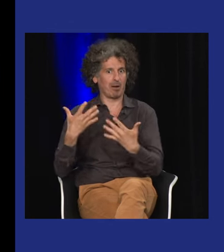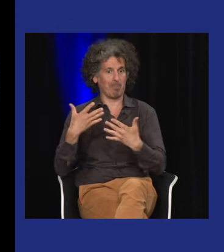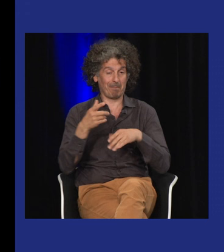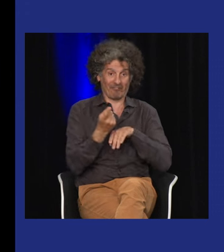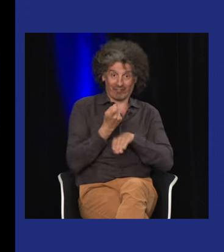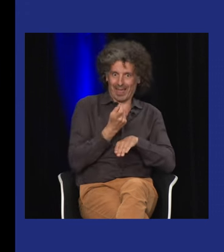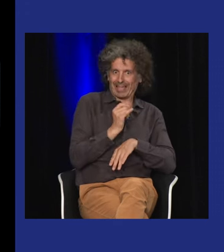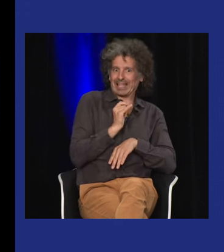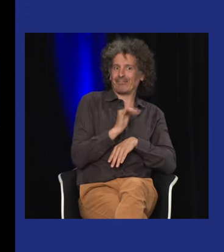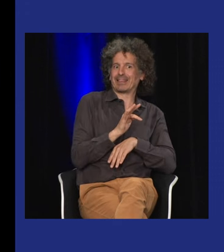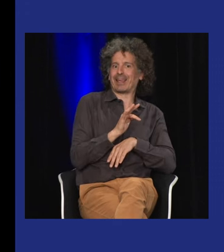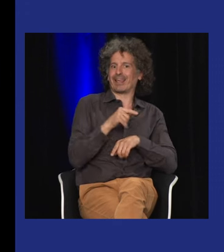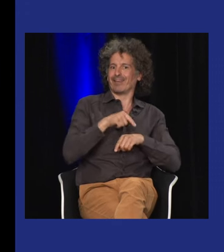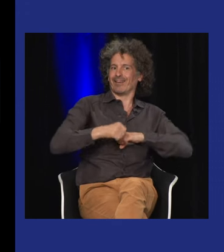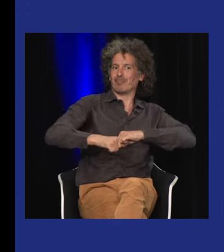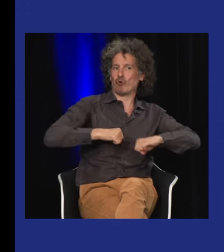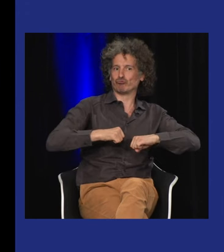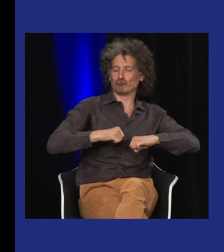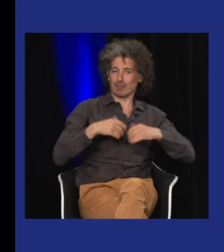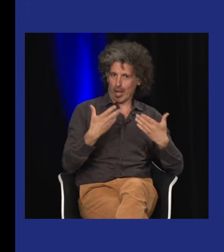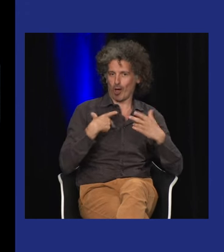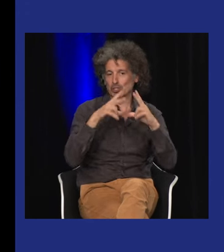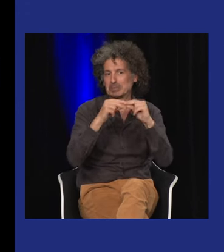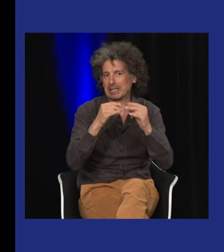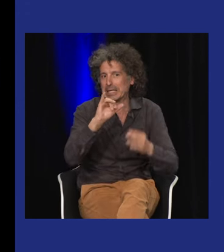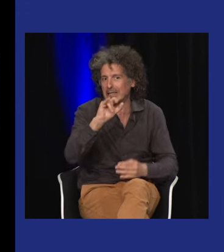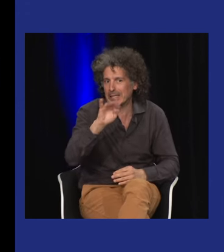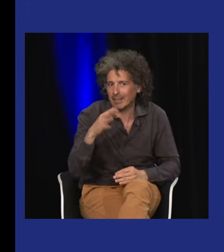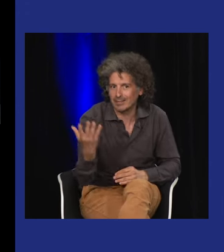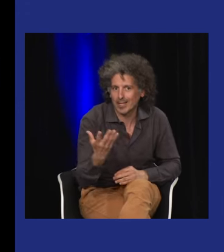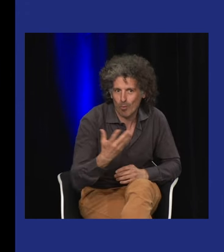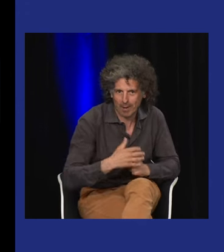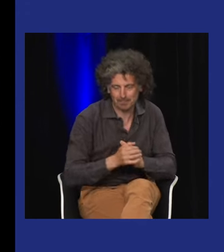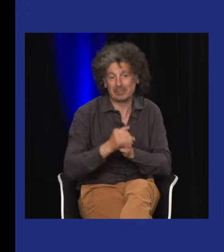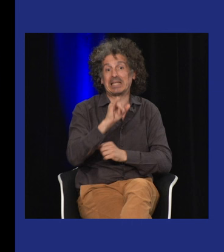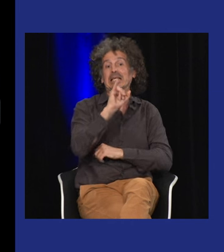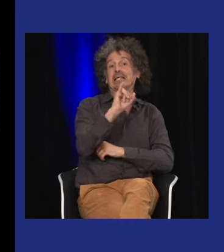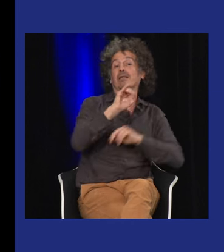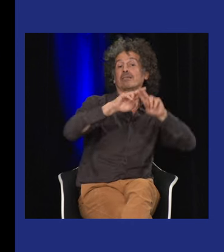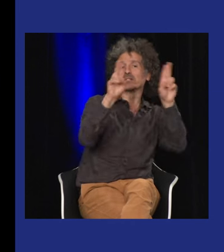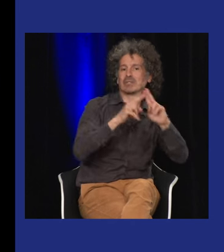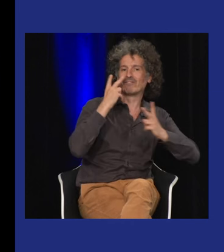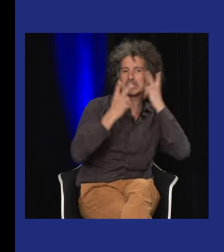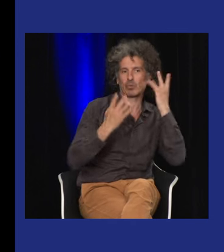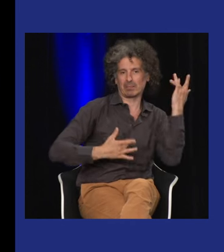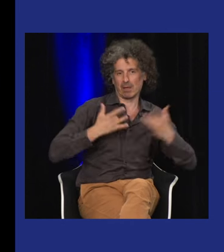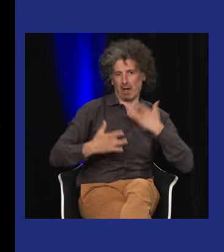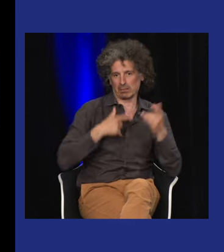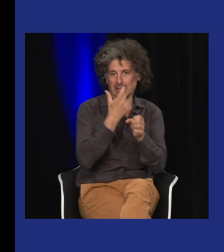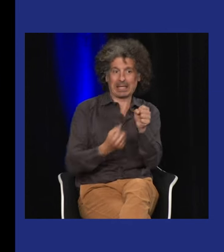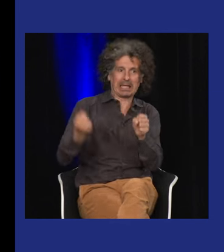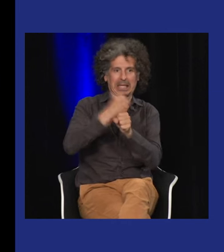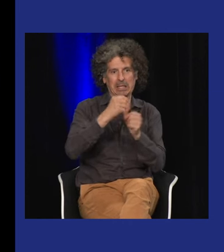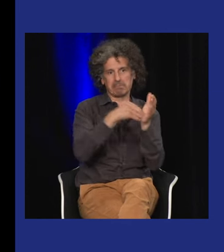il y a vraiment ça vient d'IVT mais je vais un peu expliciter justement IVT donc c'est l